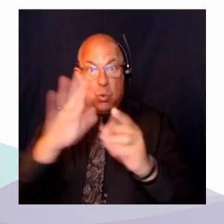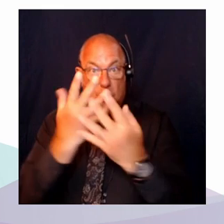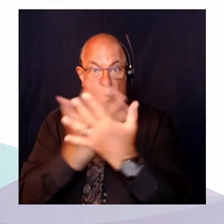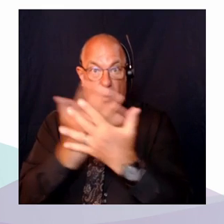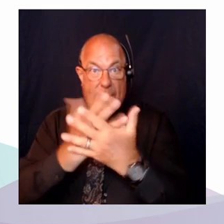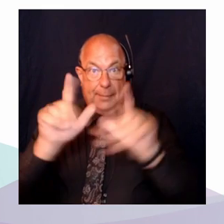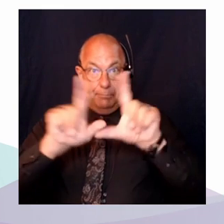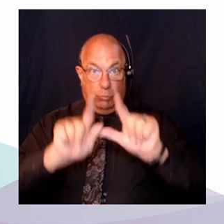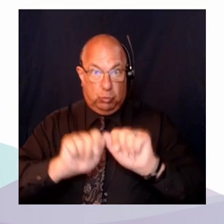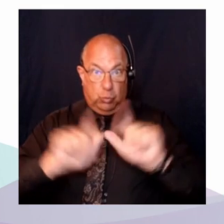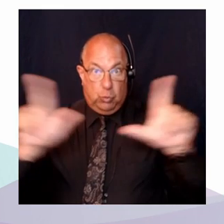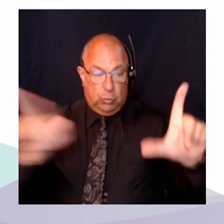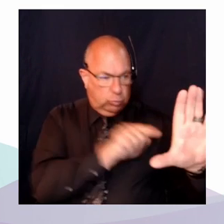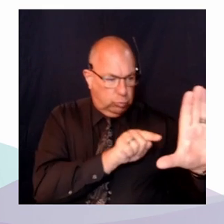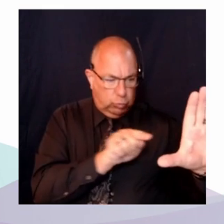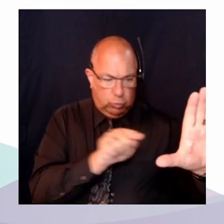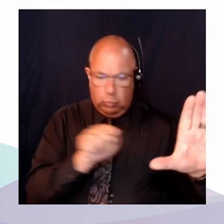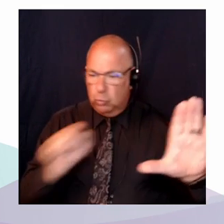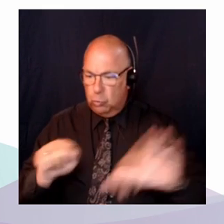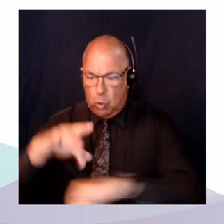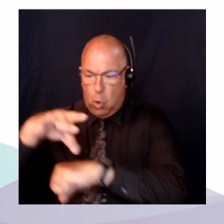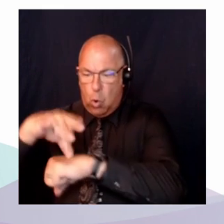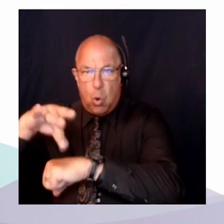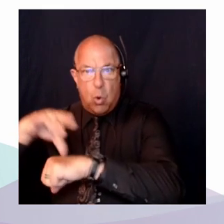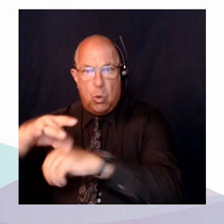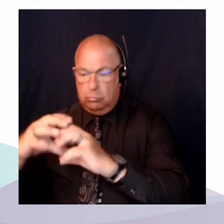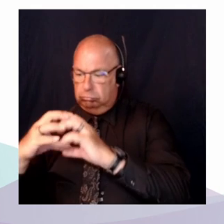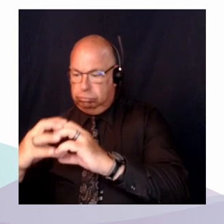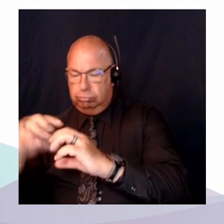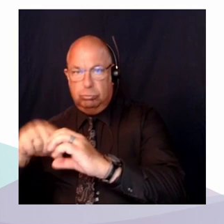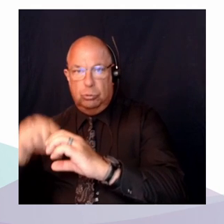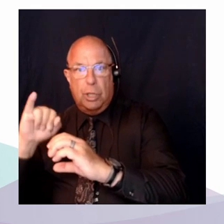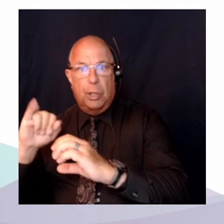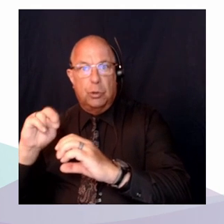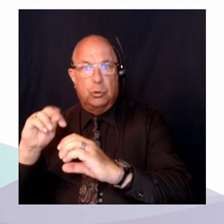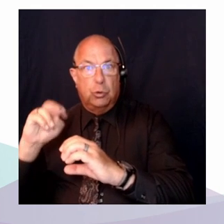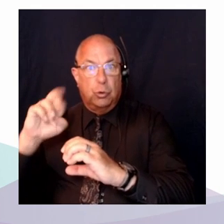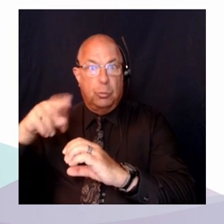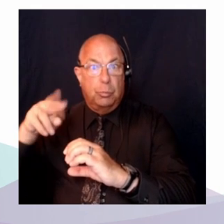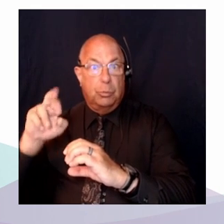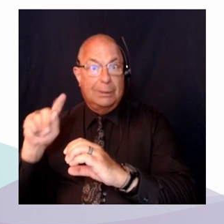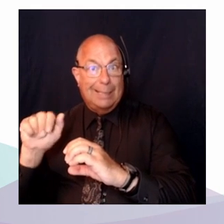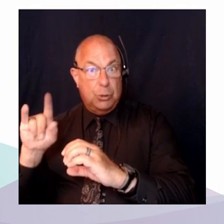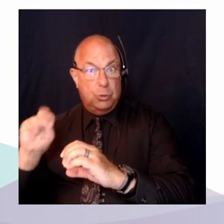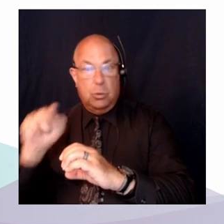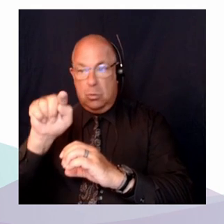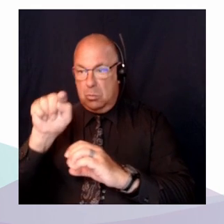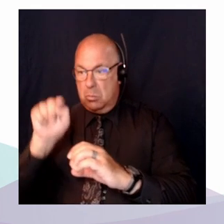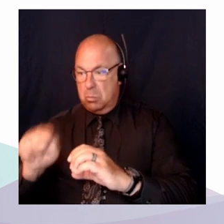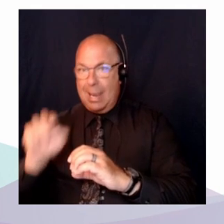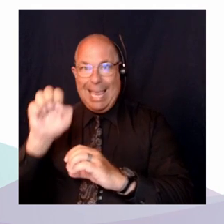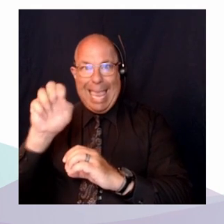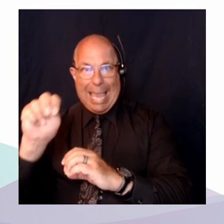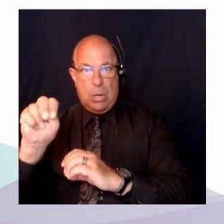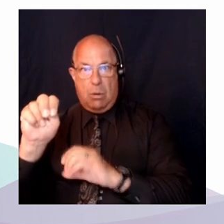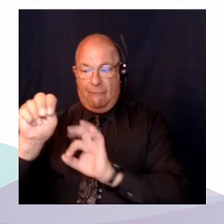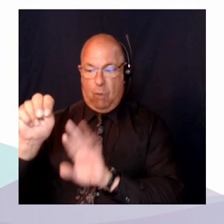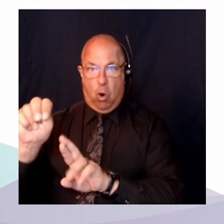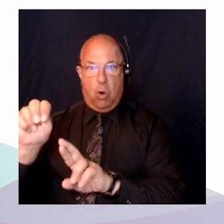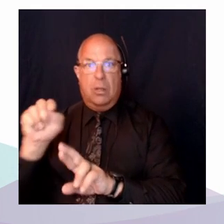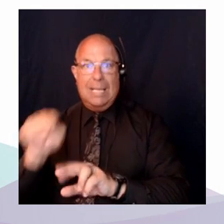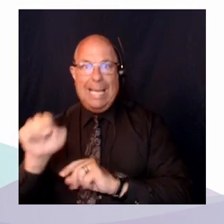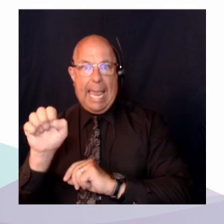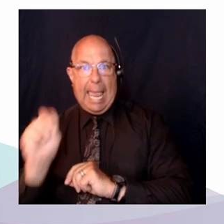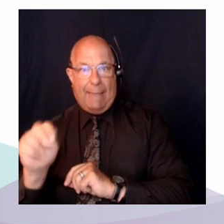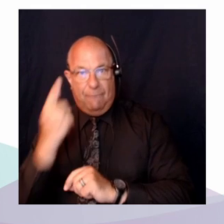Interprétation » est affiché afin d'accéder à l'interprétation en anglais. Pour activer les sous